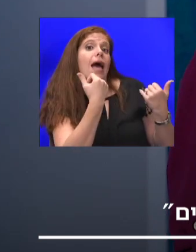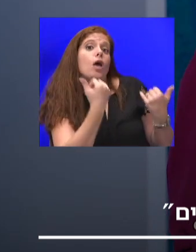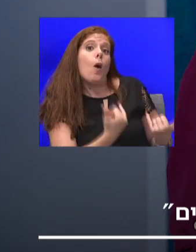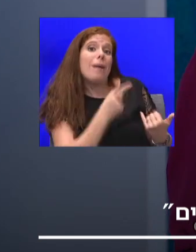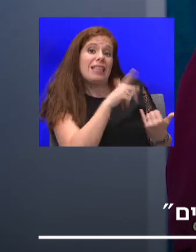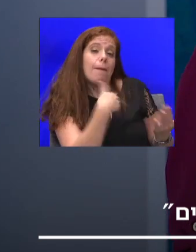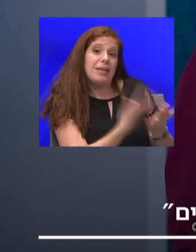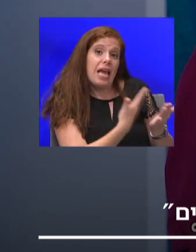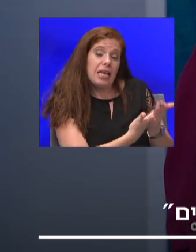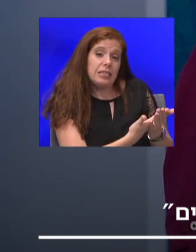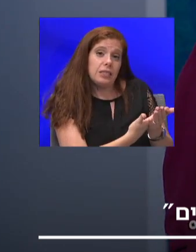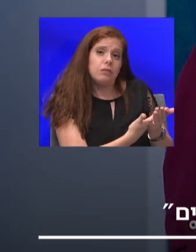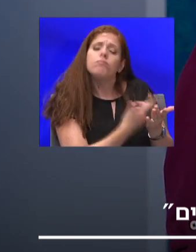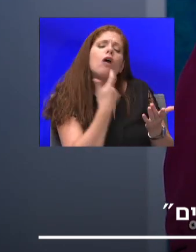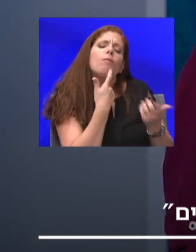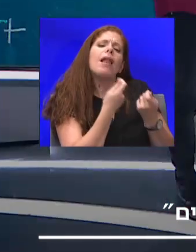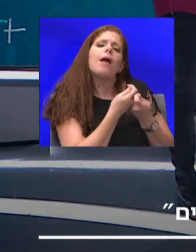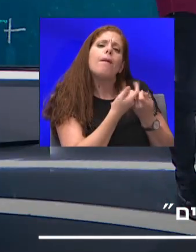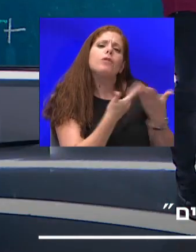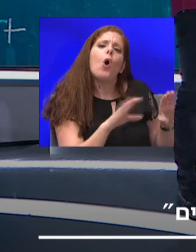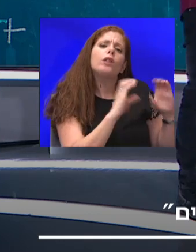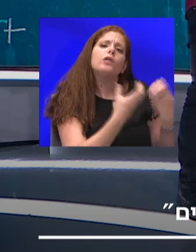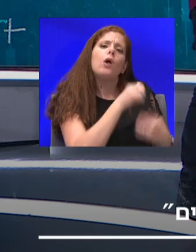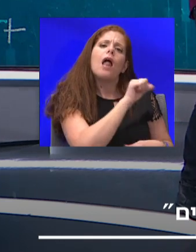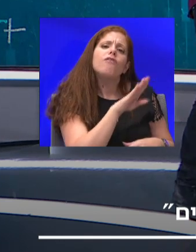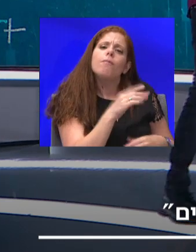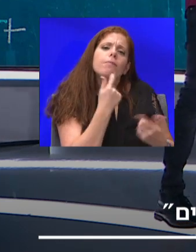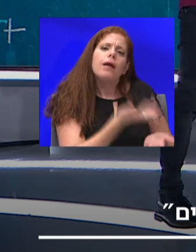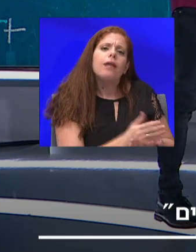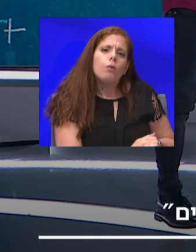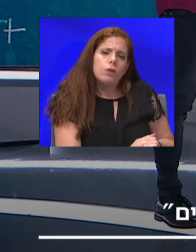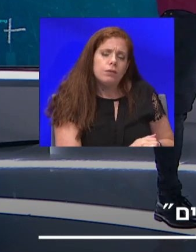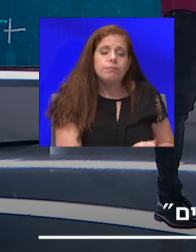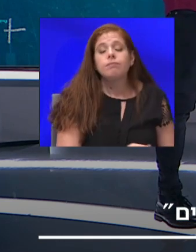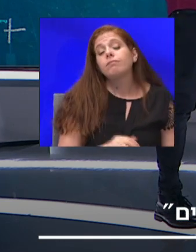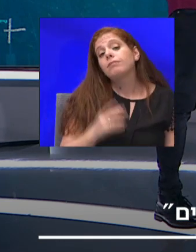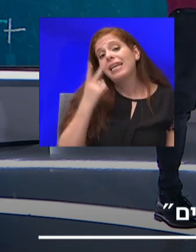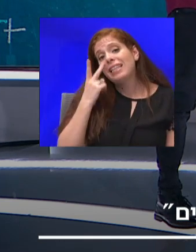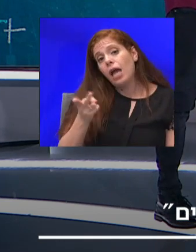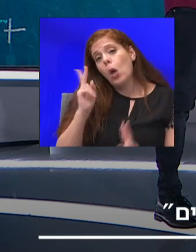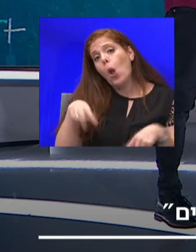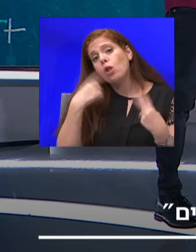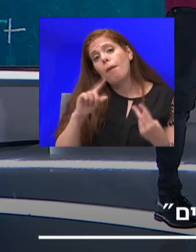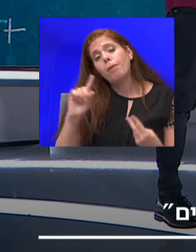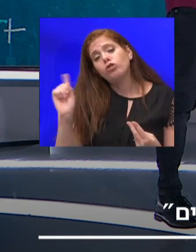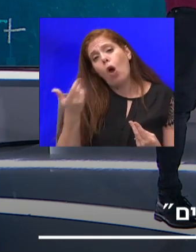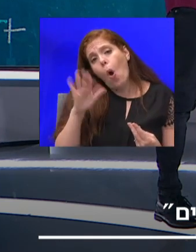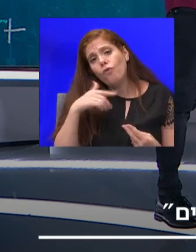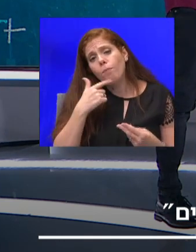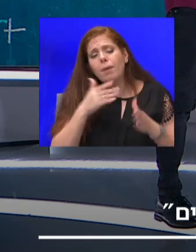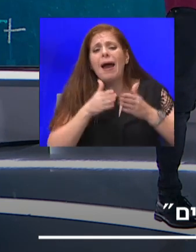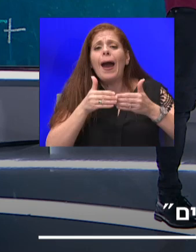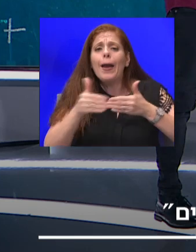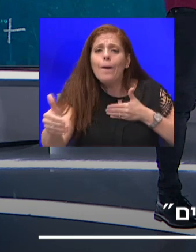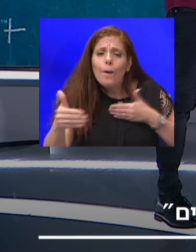לגבי פתיחת כיתות א' ו'? תראה, יכולתי לומר מה שעוב האפידמיולוגים אומרים, ריחוק חברתי, מסכות, קפסולות, אבל